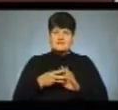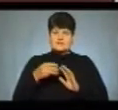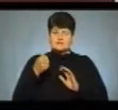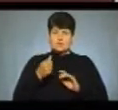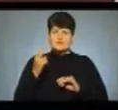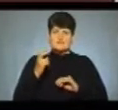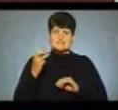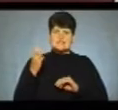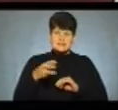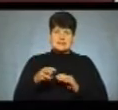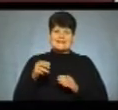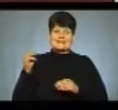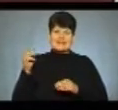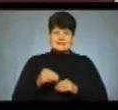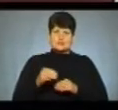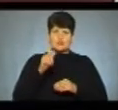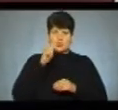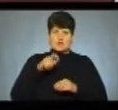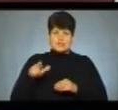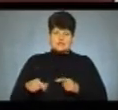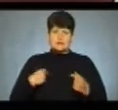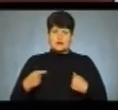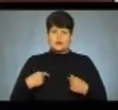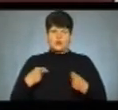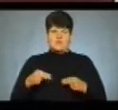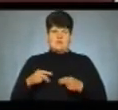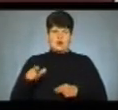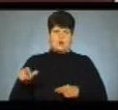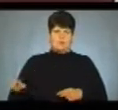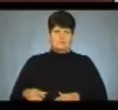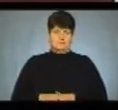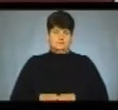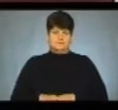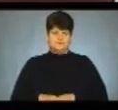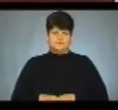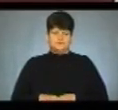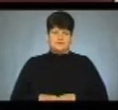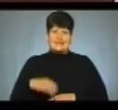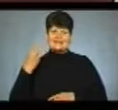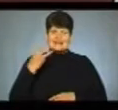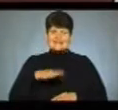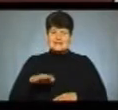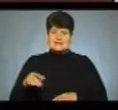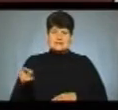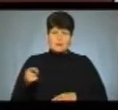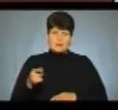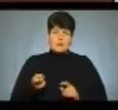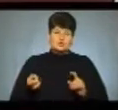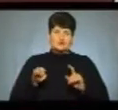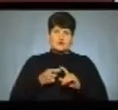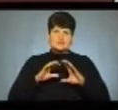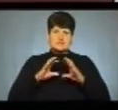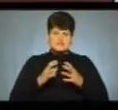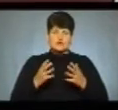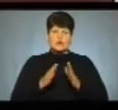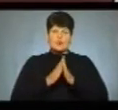230 тисяч українців постраждали від торгівлі людьми. 30 дітей з Тернополя долучилися до Всесвітньої